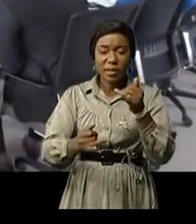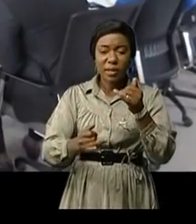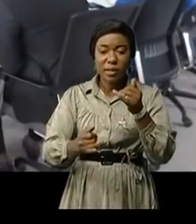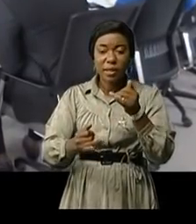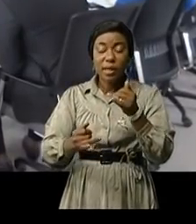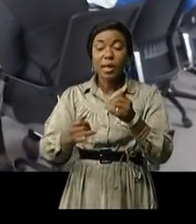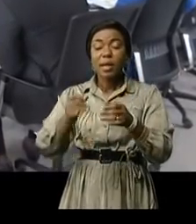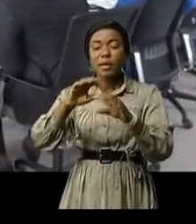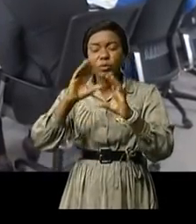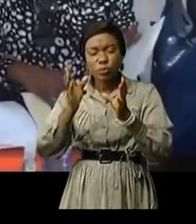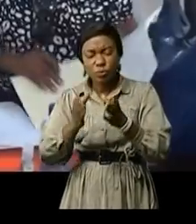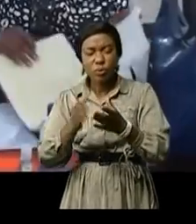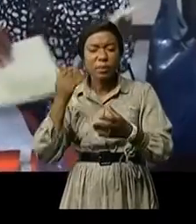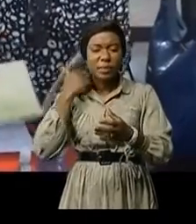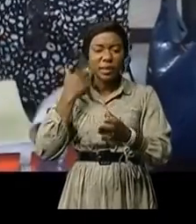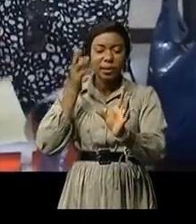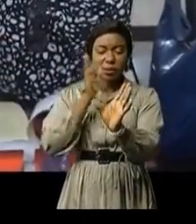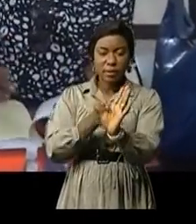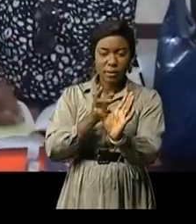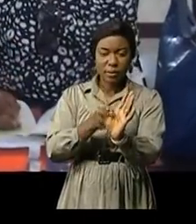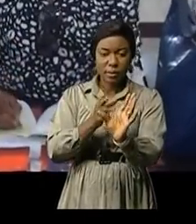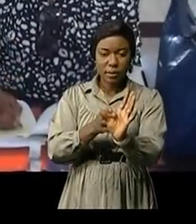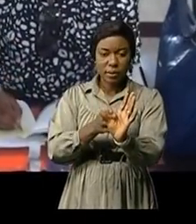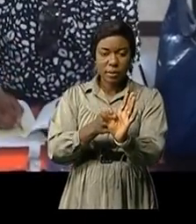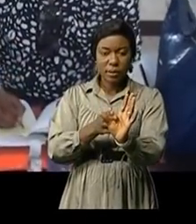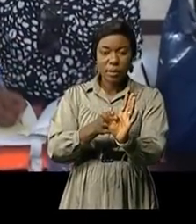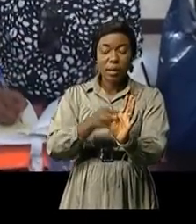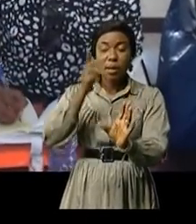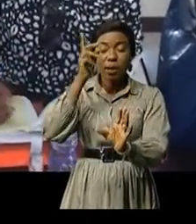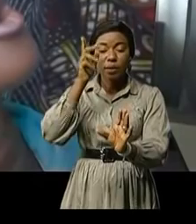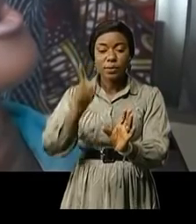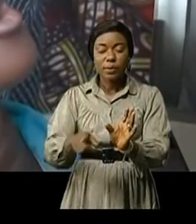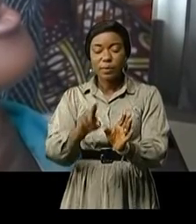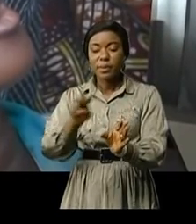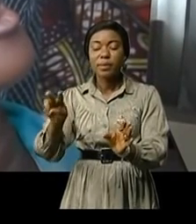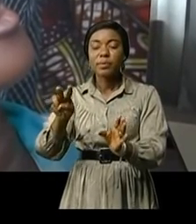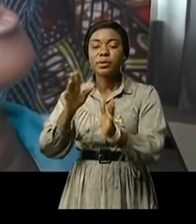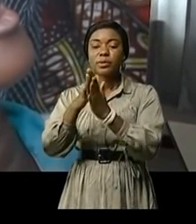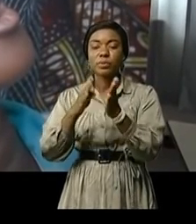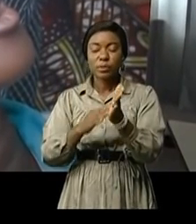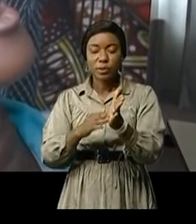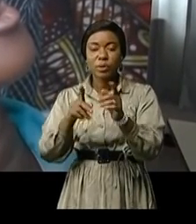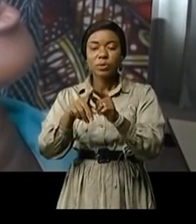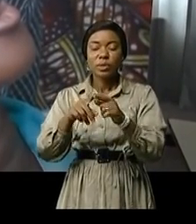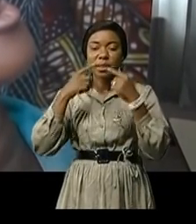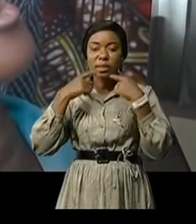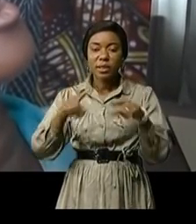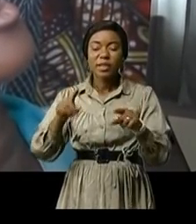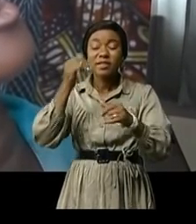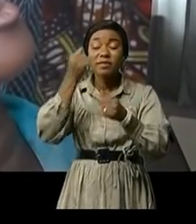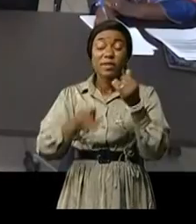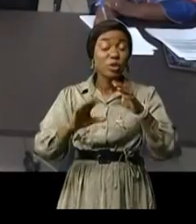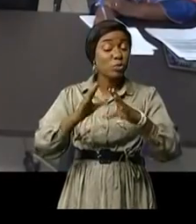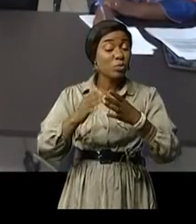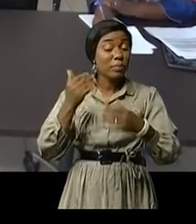RDC pour la période 2018-2022. En 2019, à la déclaration de Kinshasa sur l'éradication de la polio